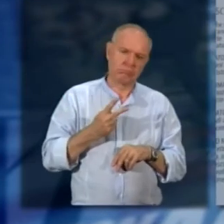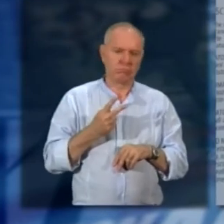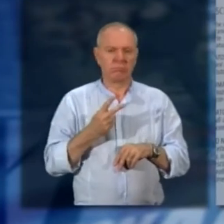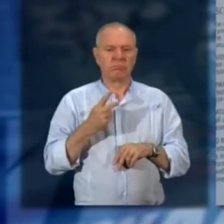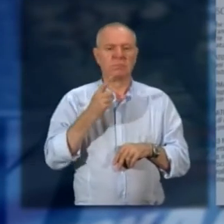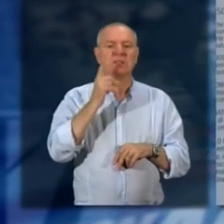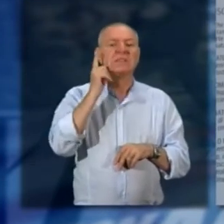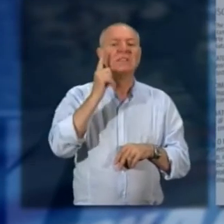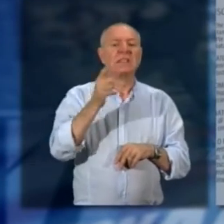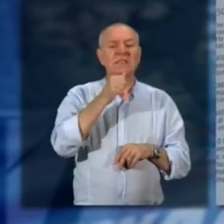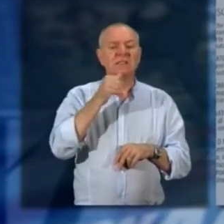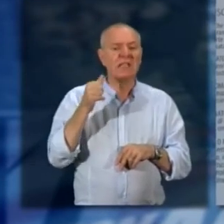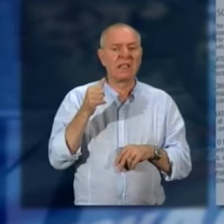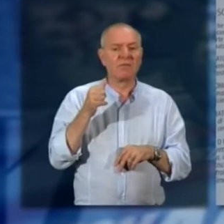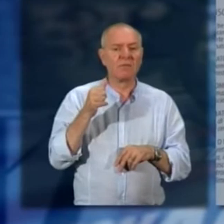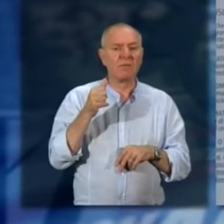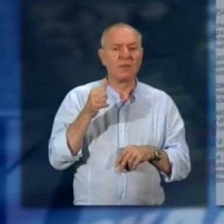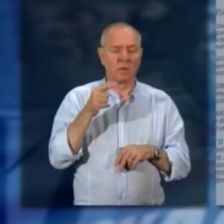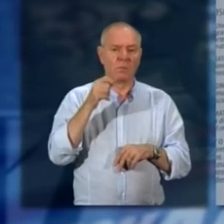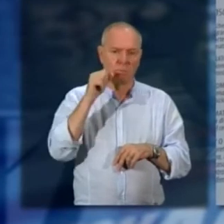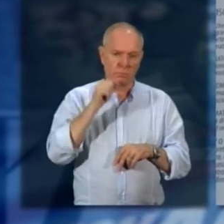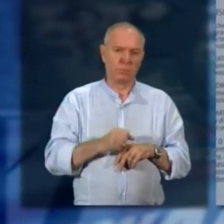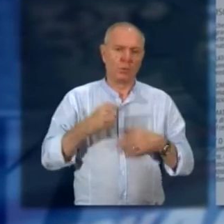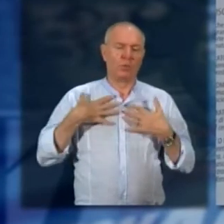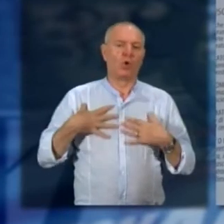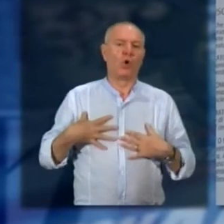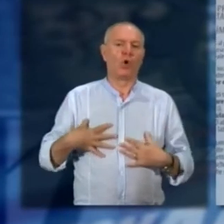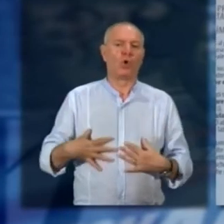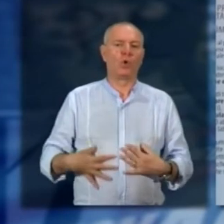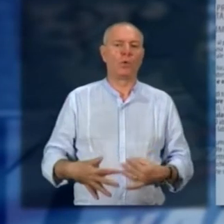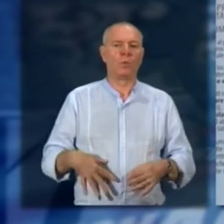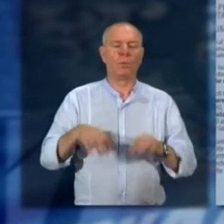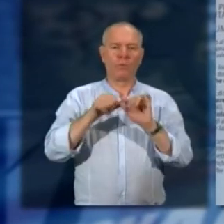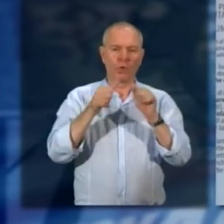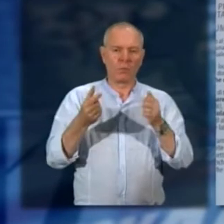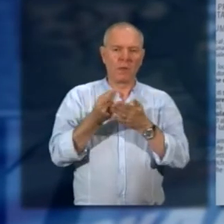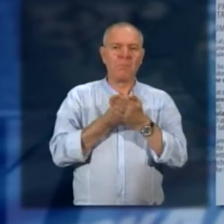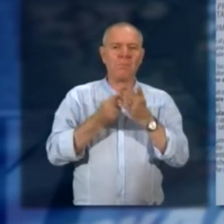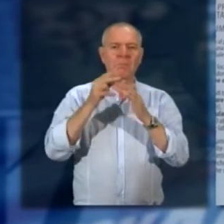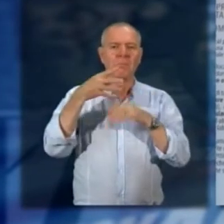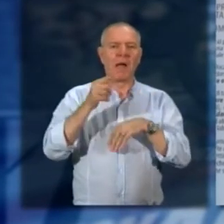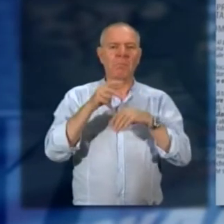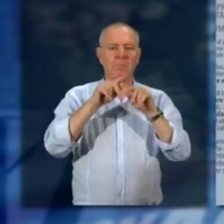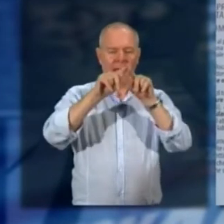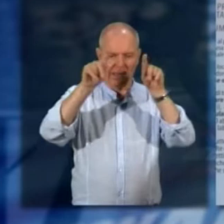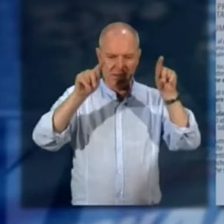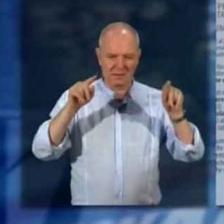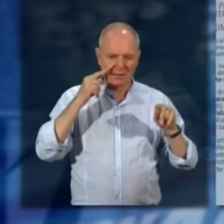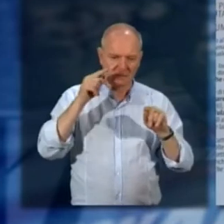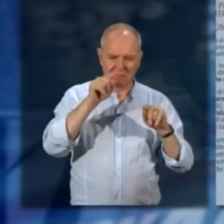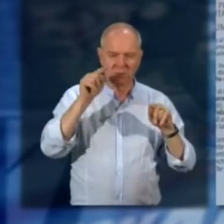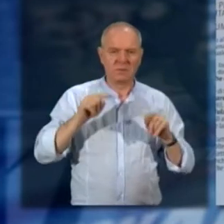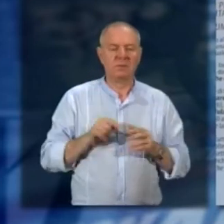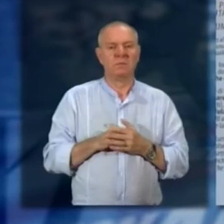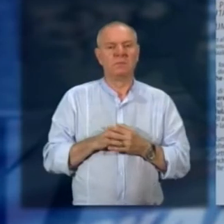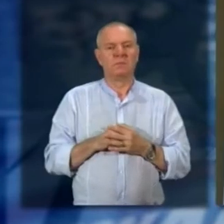necessario si può in seguito fare una mappatura dei nei la mappatura dei nei su richiesta dello specialista si può